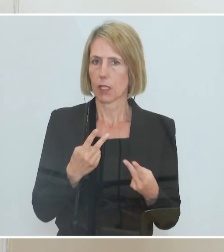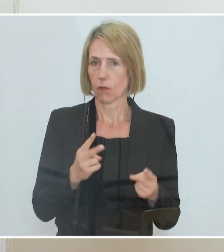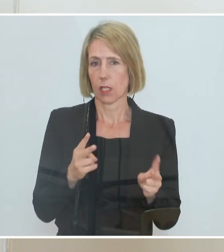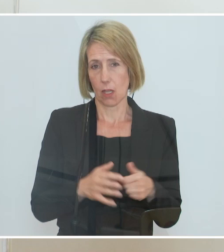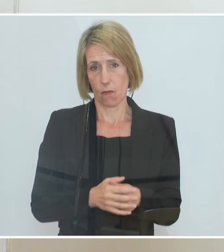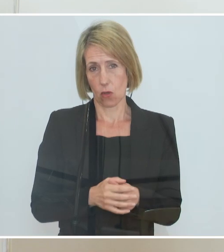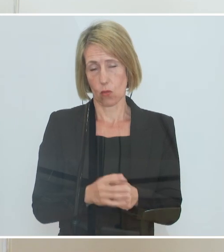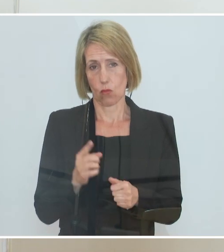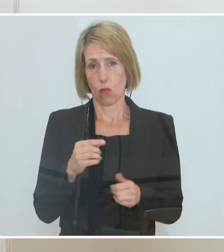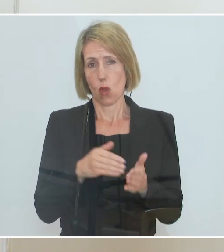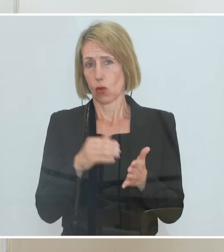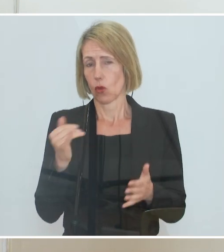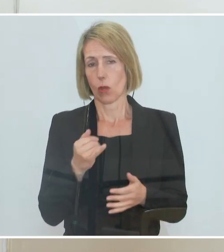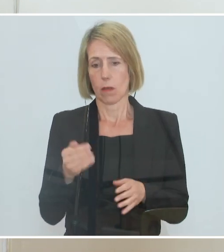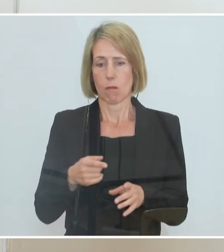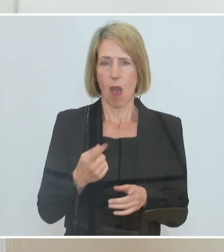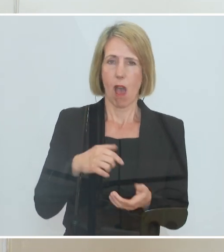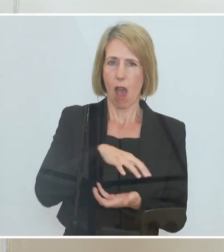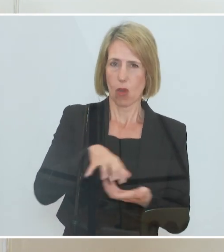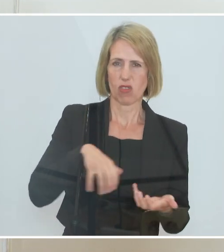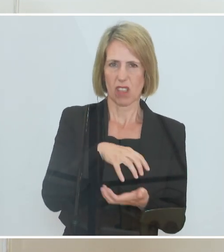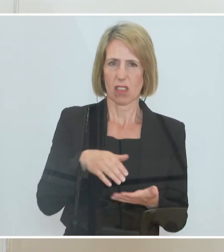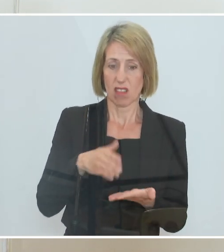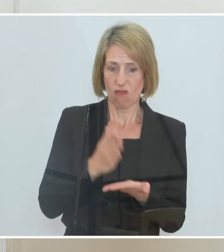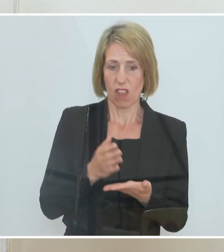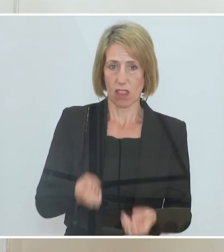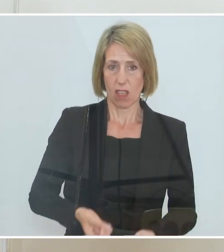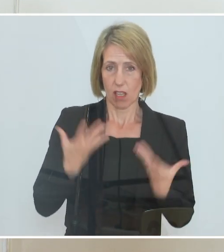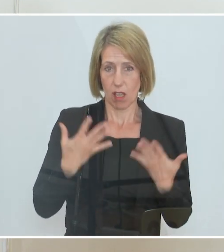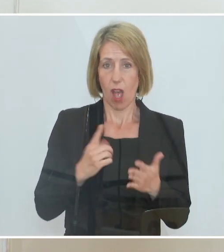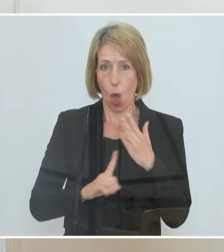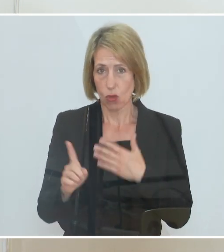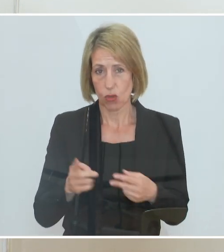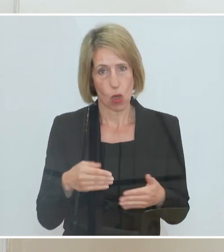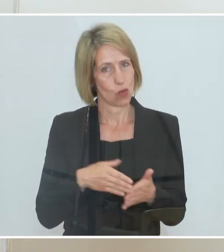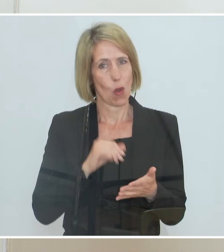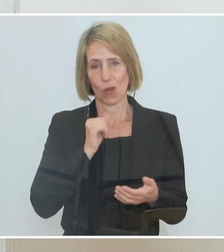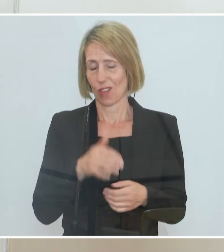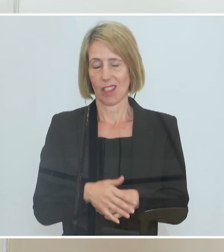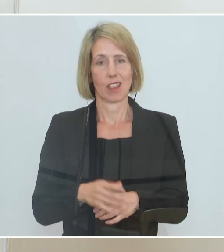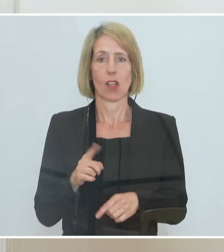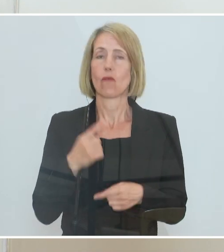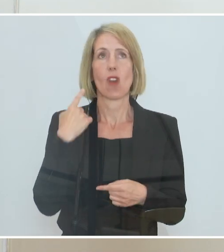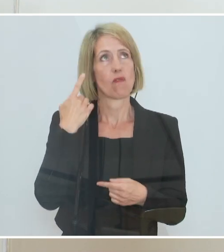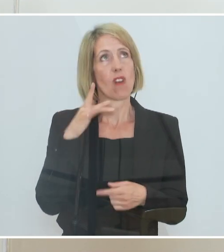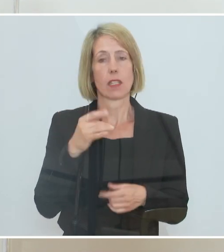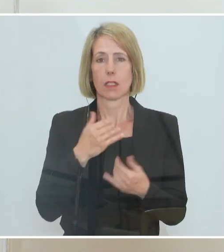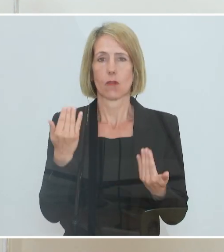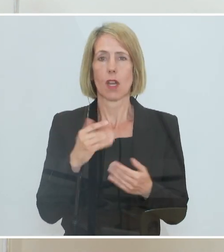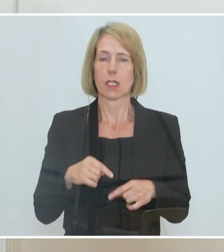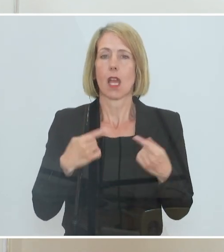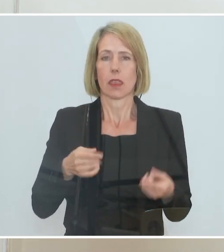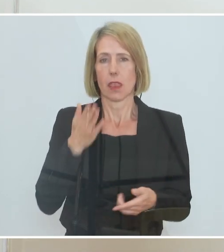sind nach wie vor noch nicht aus der Krise draußen. Das heißt, wir sind noch in der Krise. Wir wissen nicht, was nach dem Sommer passiert.